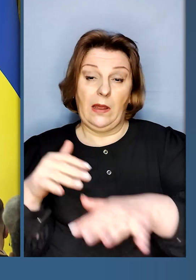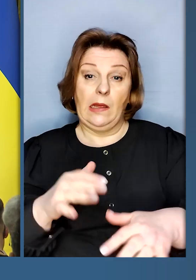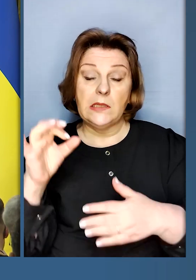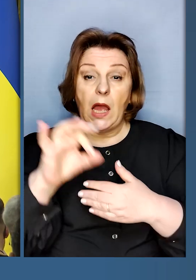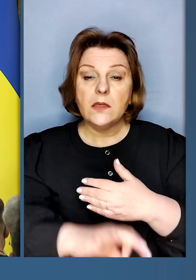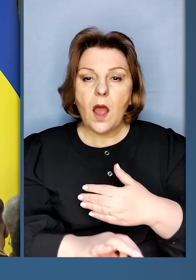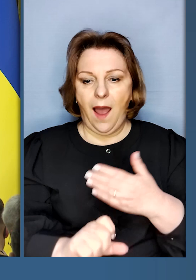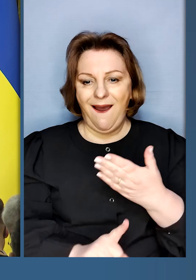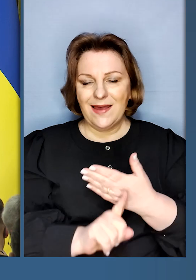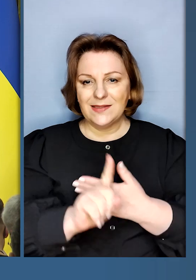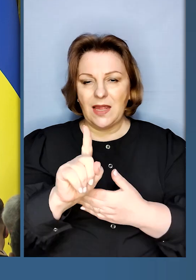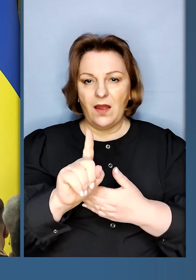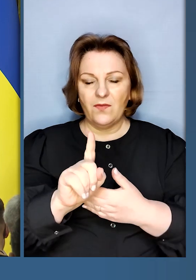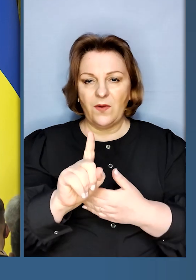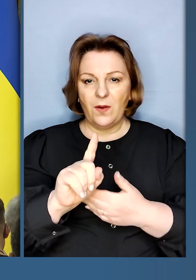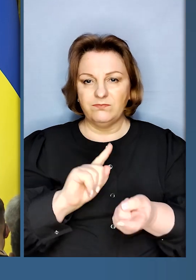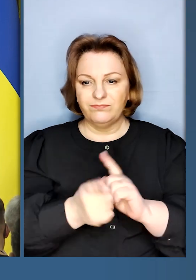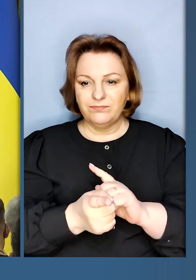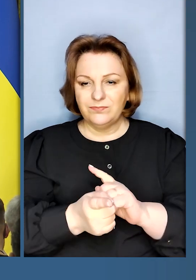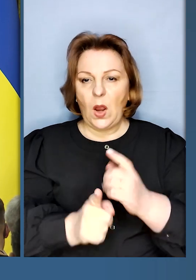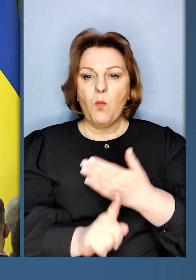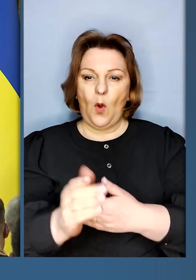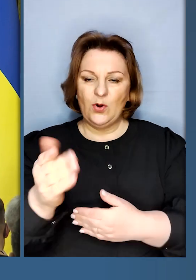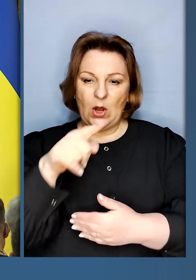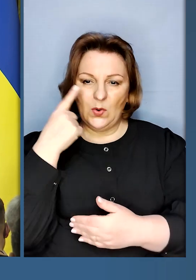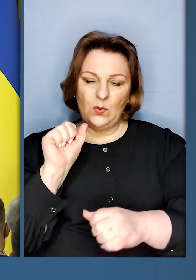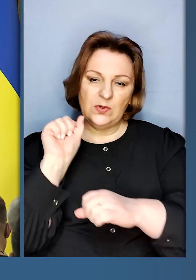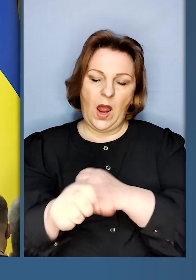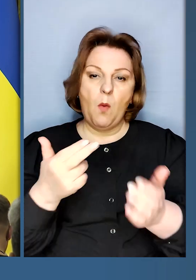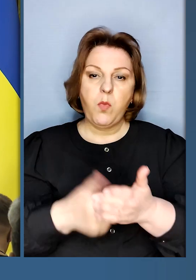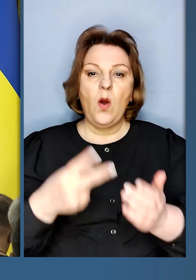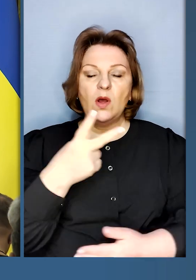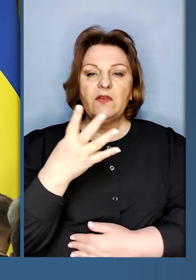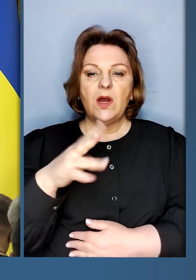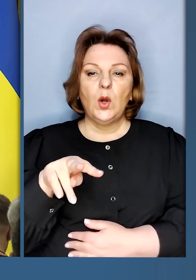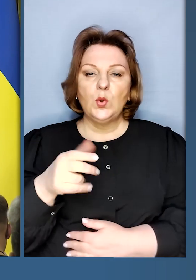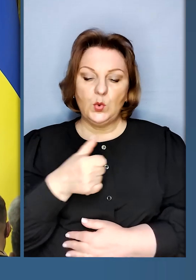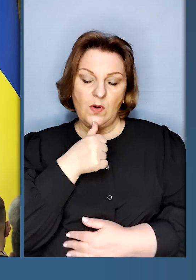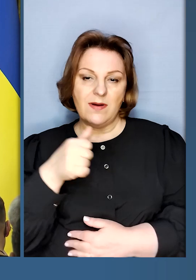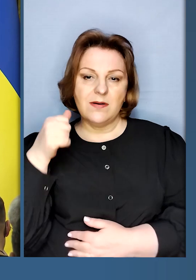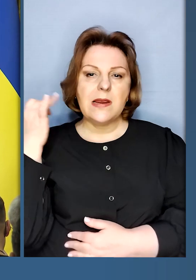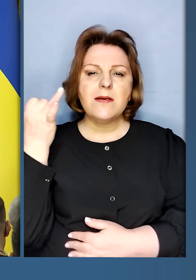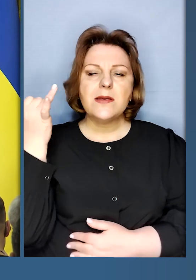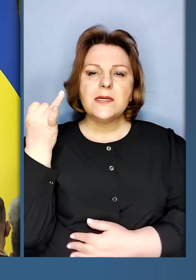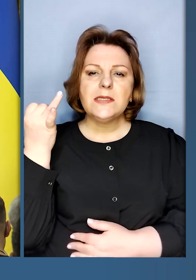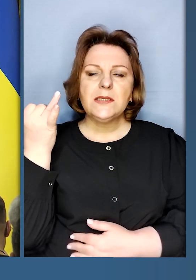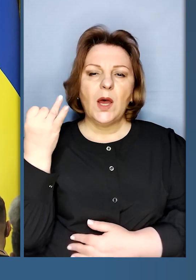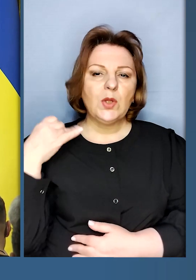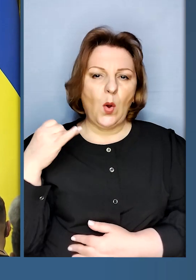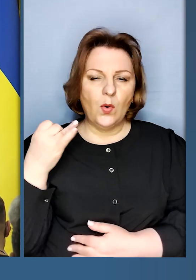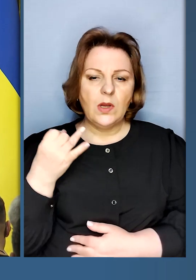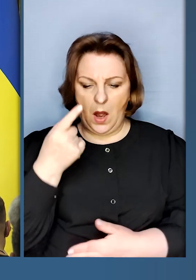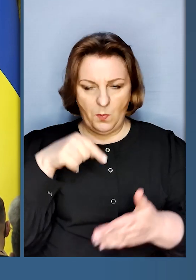а став початком її поразки. 24 лютого рік тому історія, я